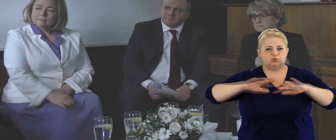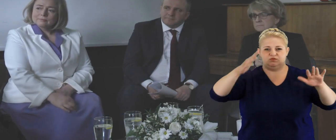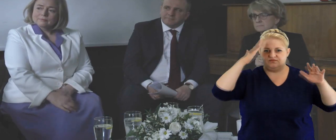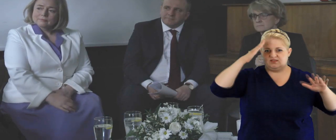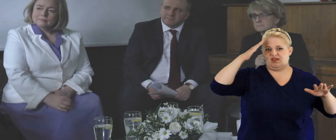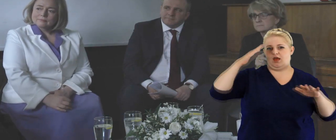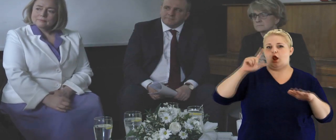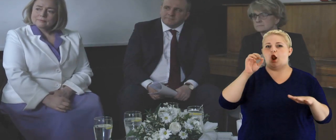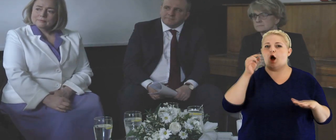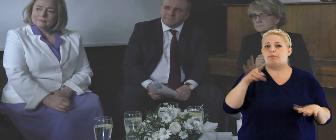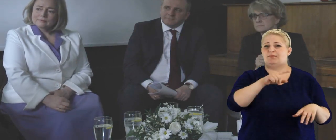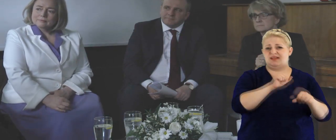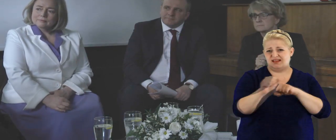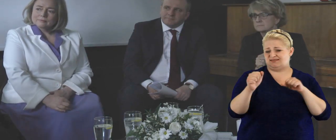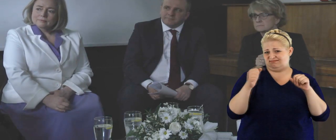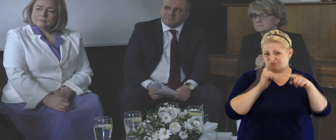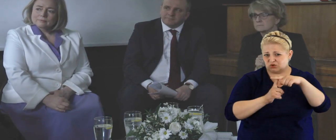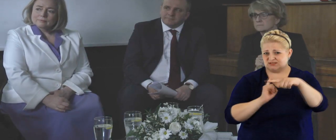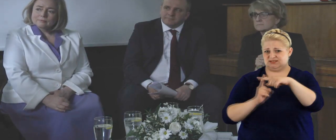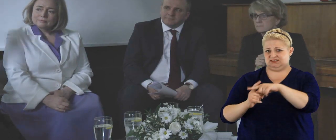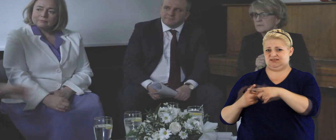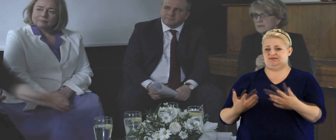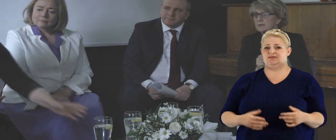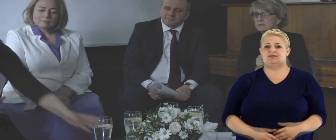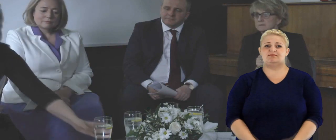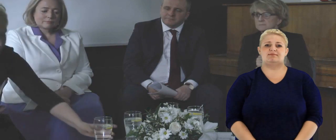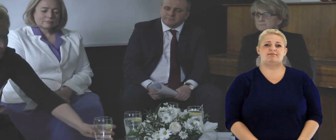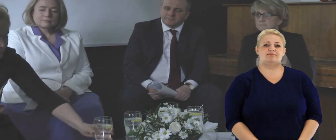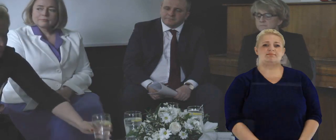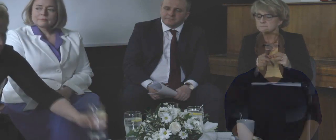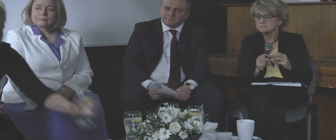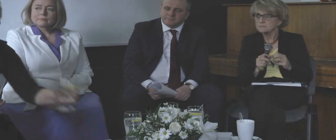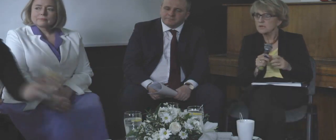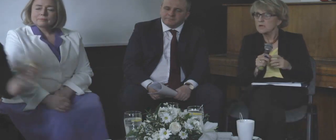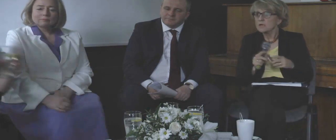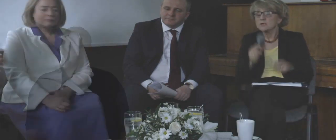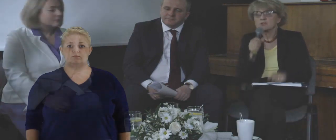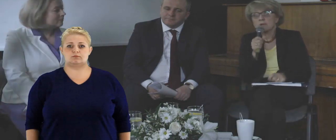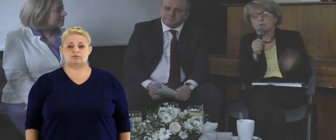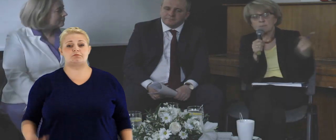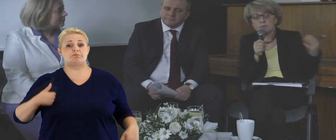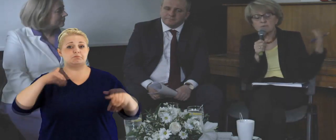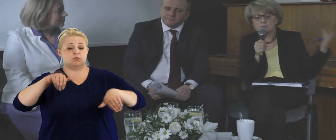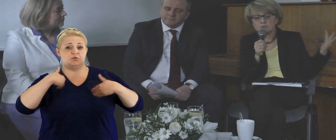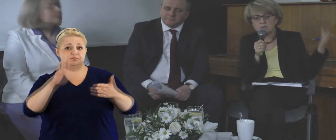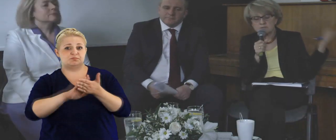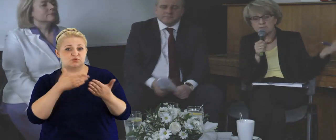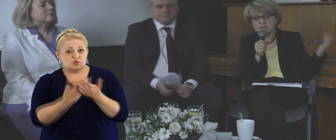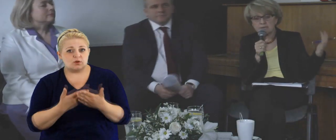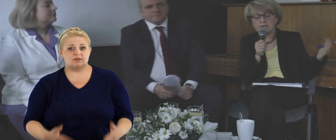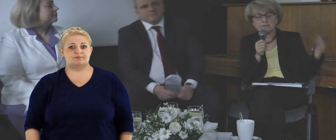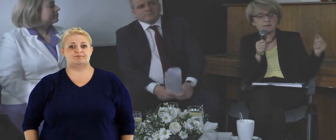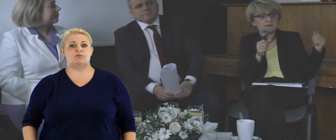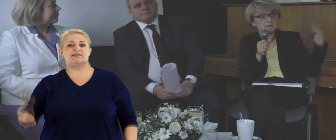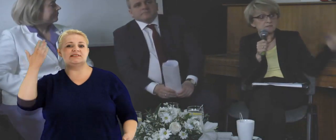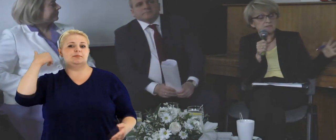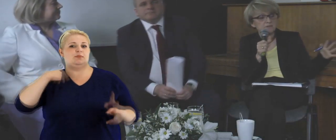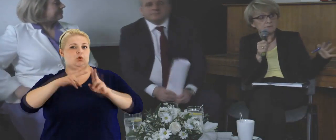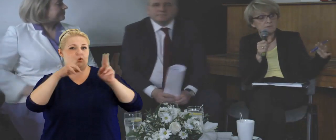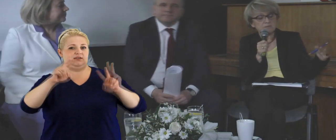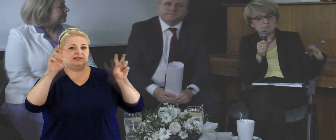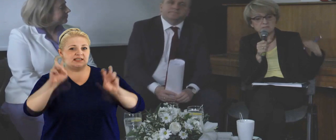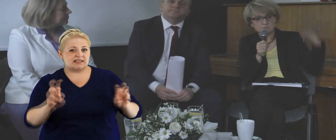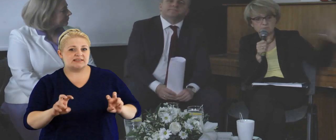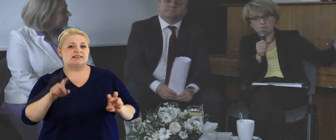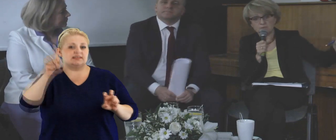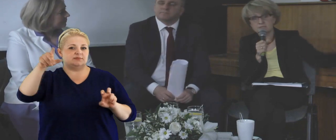publicznej, znaczy, że ten lobbying spełnia dobrą rolę, tak naprawdę, tak? Znaczy, ja mogę panu dać przykład. Ostatnie lata, kiedy się